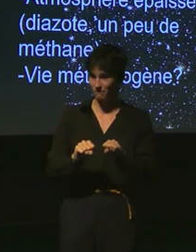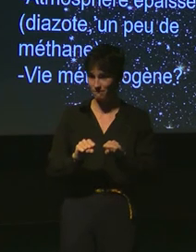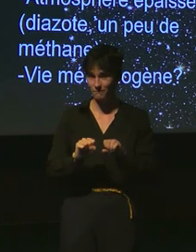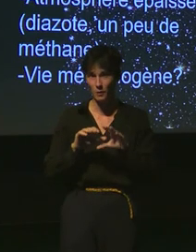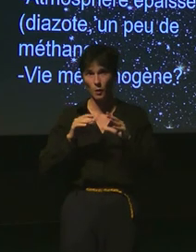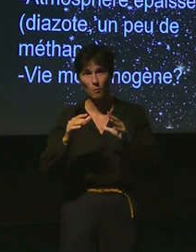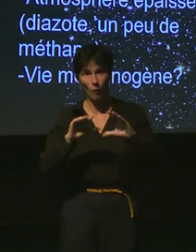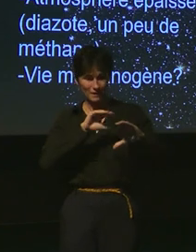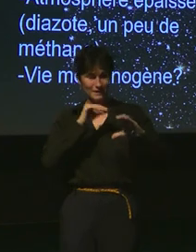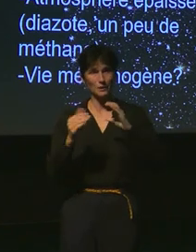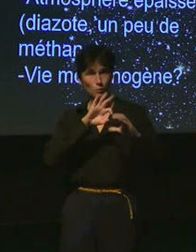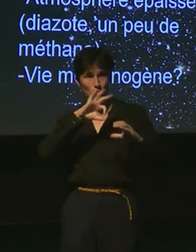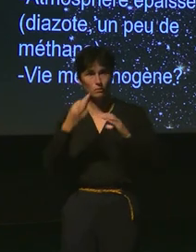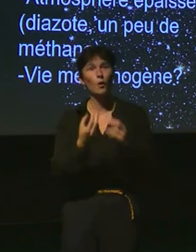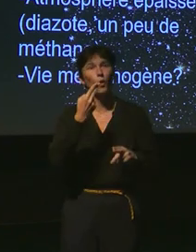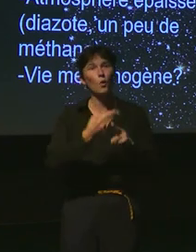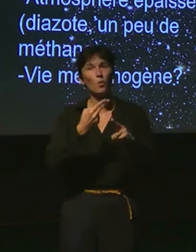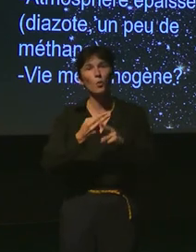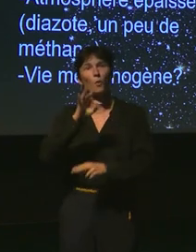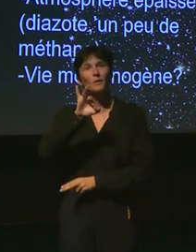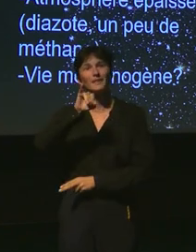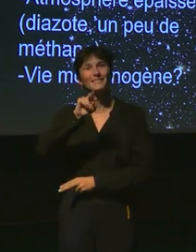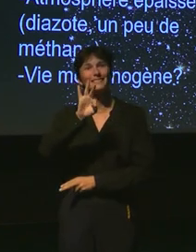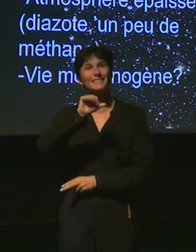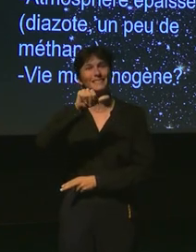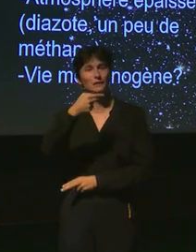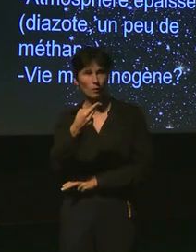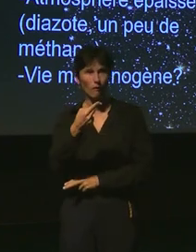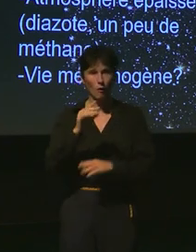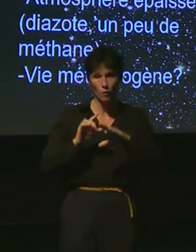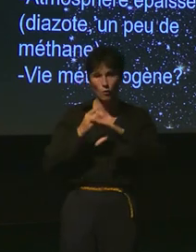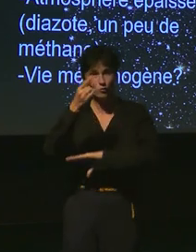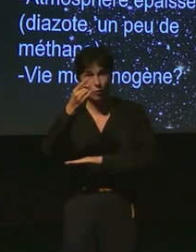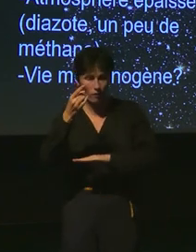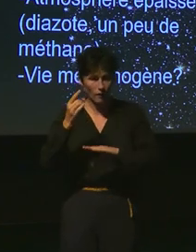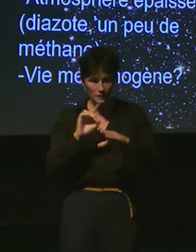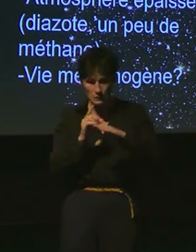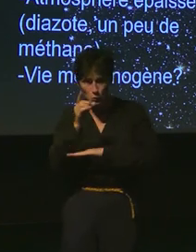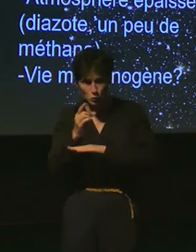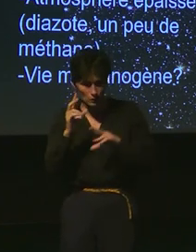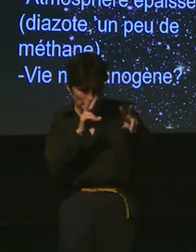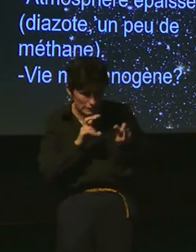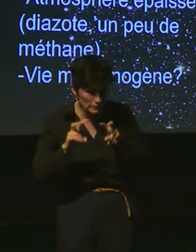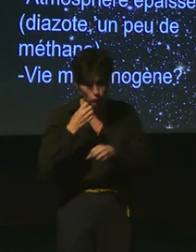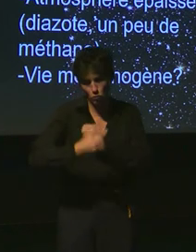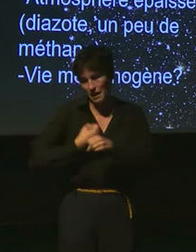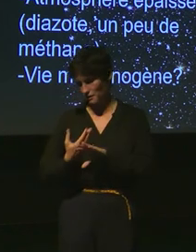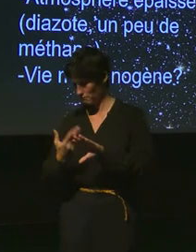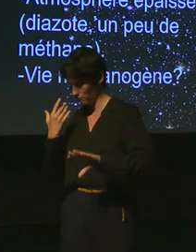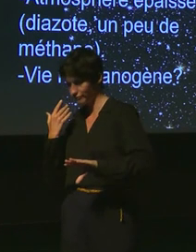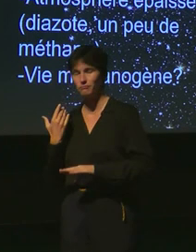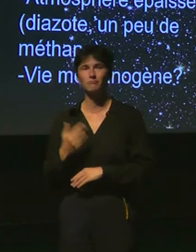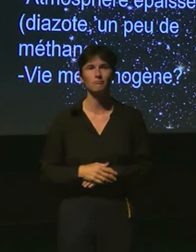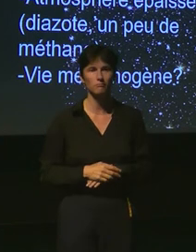une lune de Saturne qui s'appelle Titan qui a été explorée par la sonde Cassidy-Gigas il y a quelques années et comme